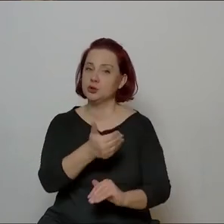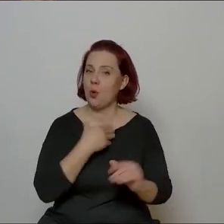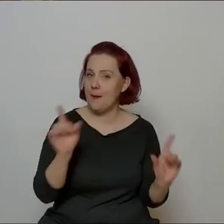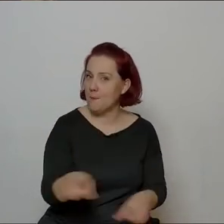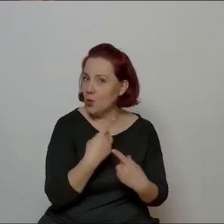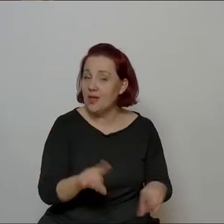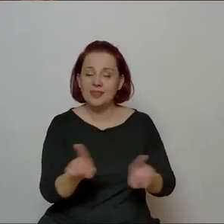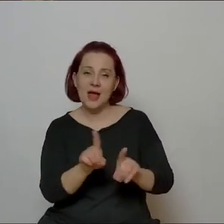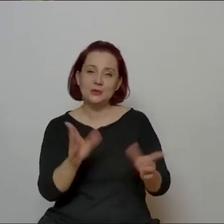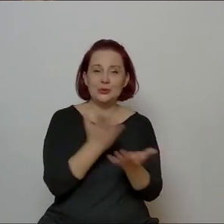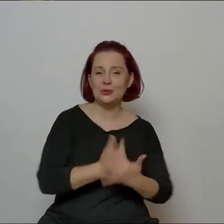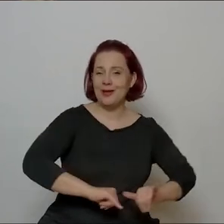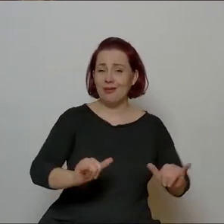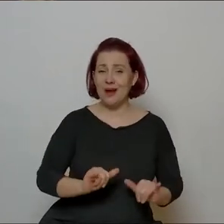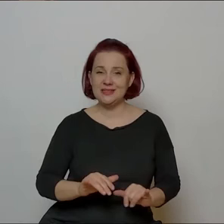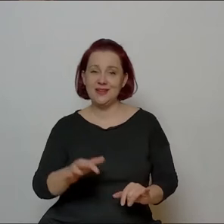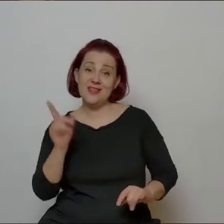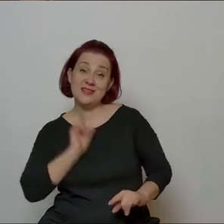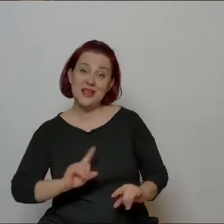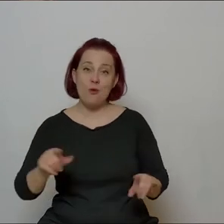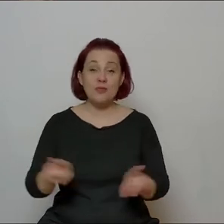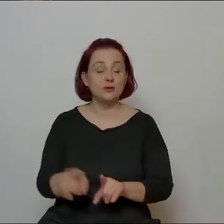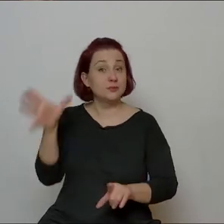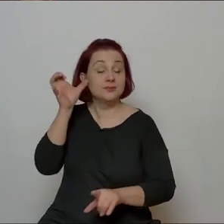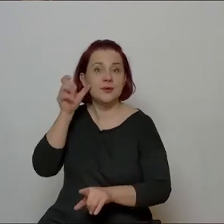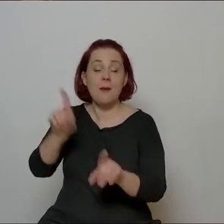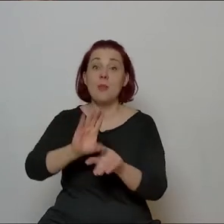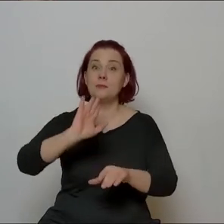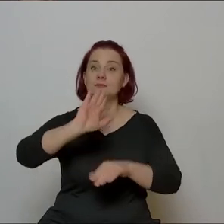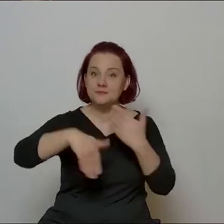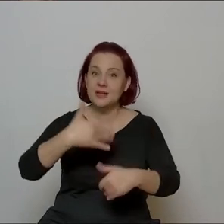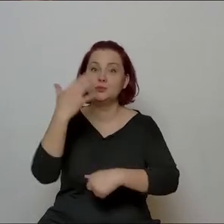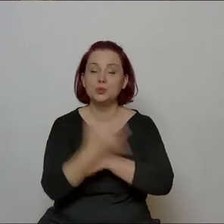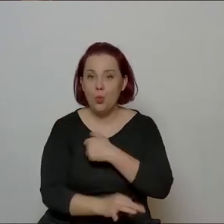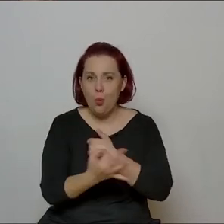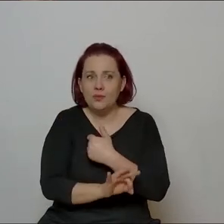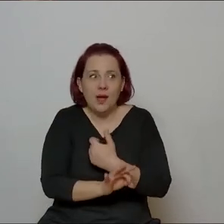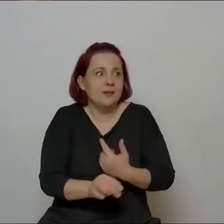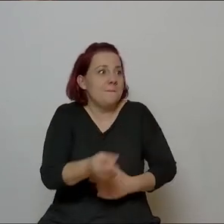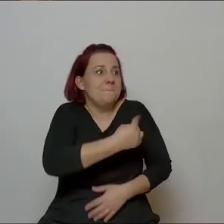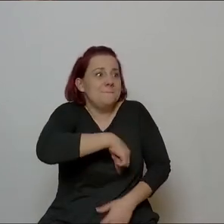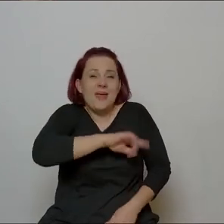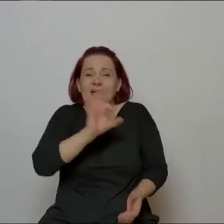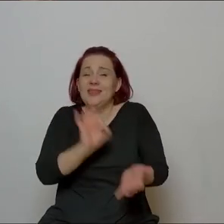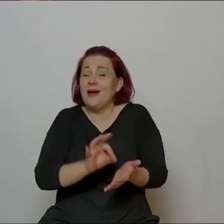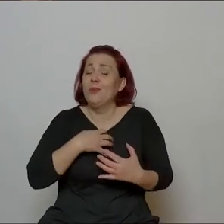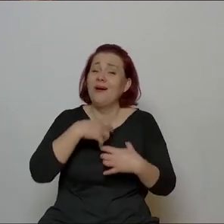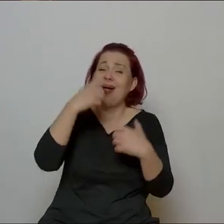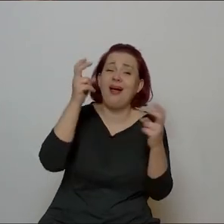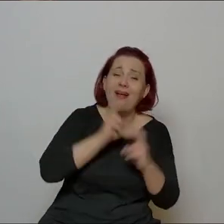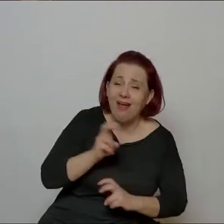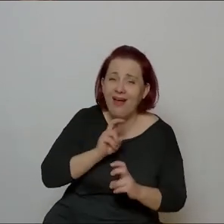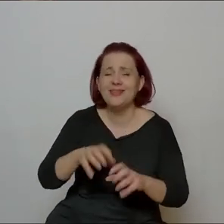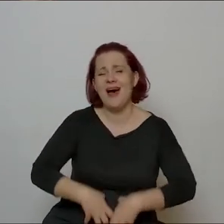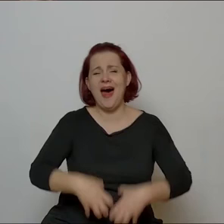na prywatkach już w liceum, a potem jako studenci. No myśmy nawet śmiali się i ryczyli do